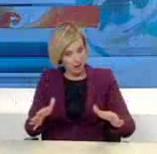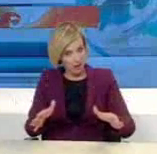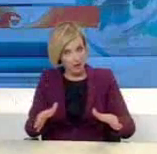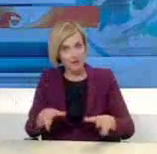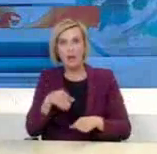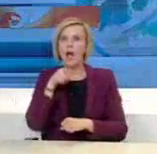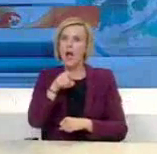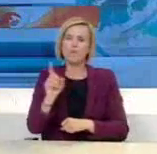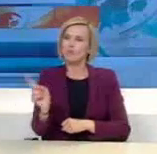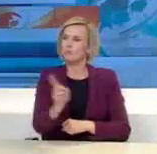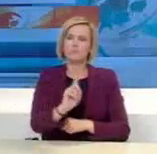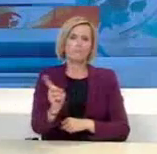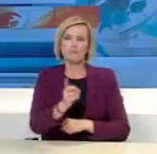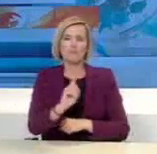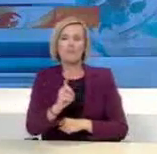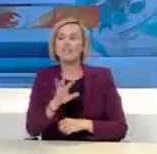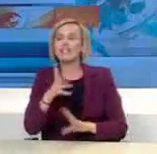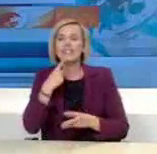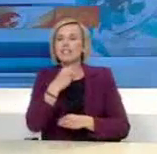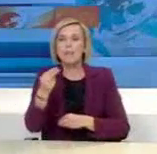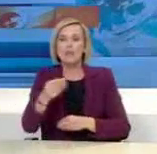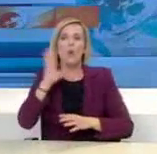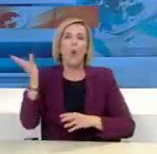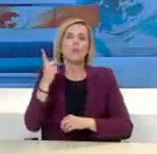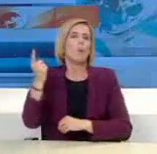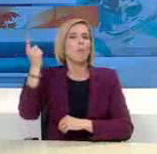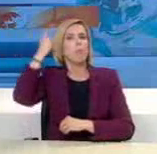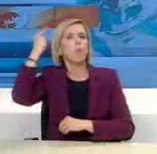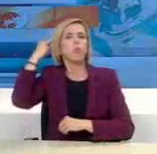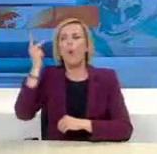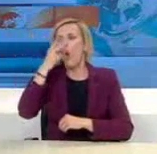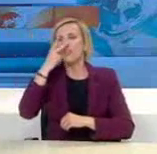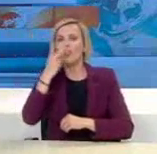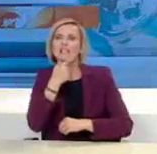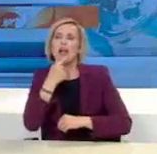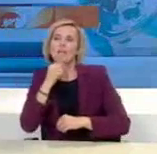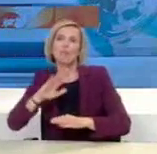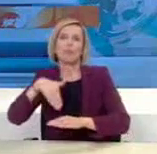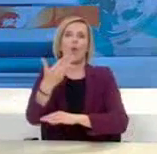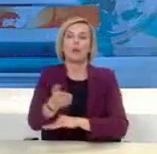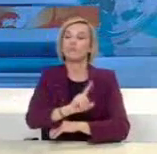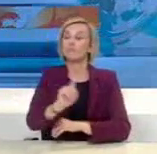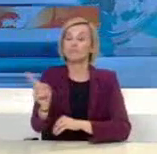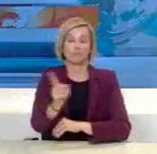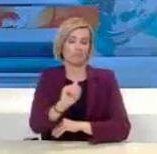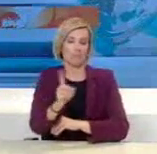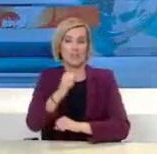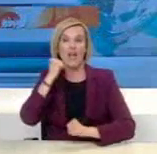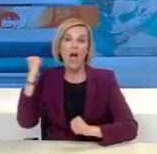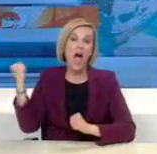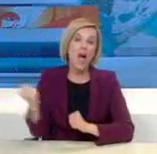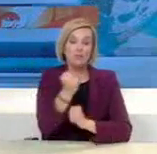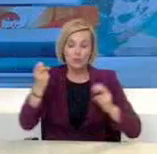απαγορεύουν κάθε άσκοπη μετακίνηση πολιτών, δηλαδή με αυτά επιβάλλεται ένας αυστηρός